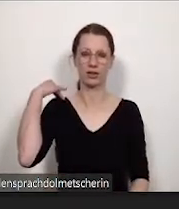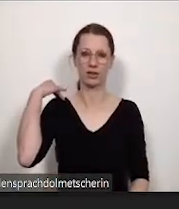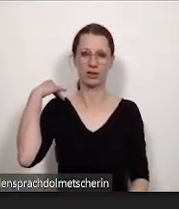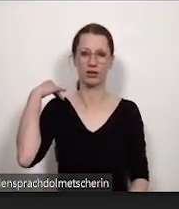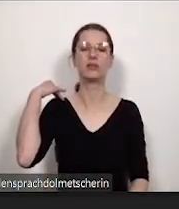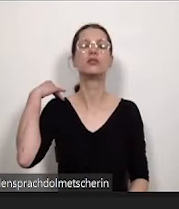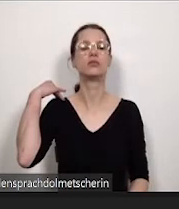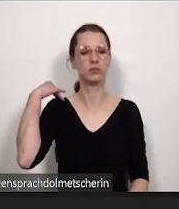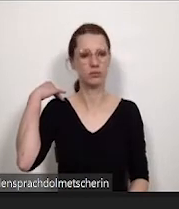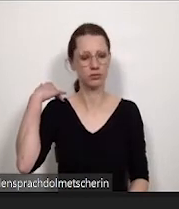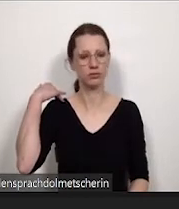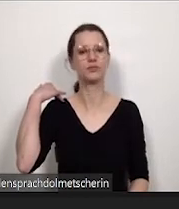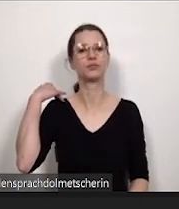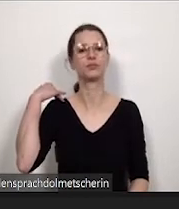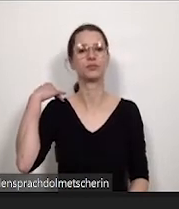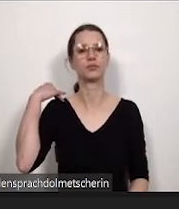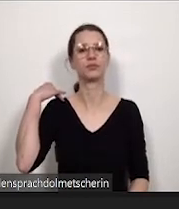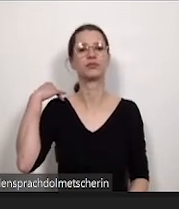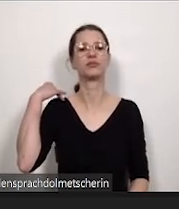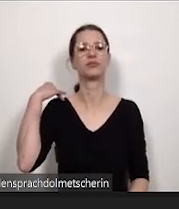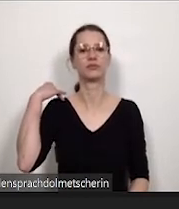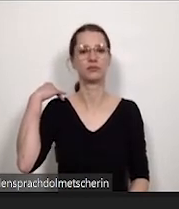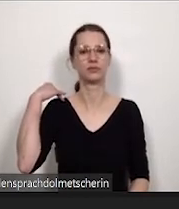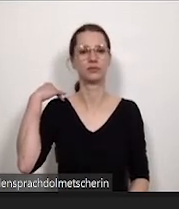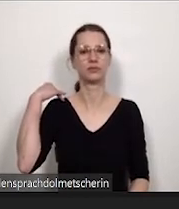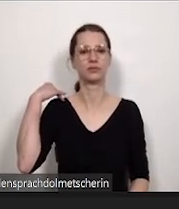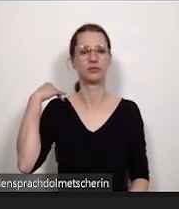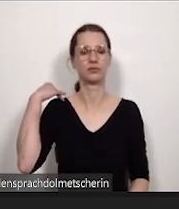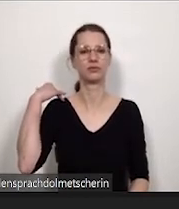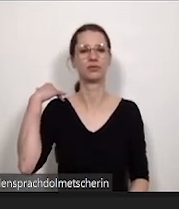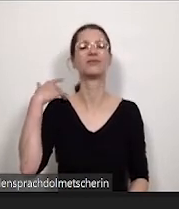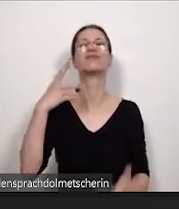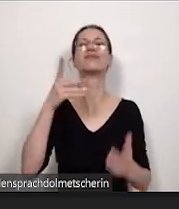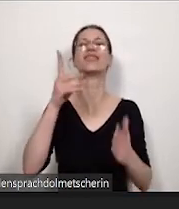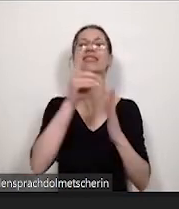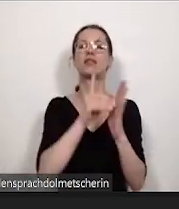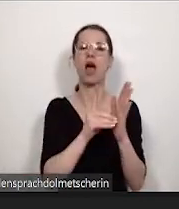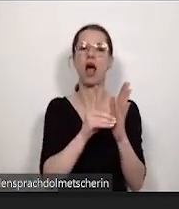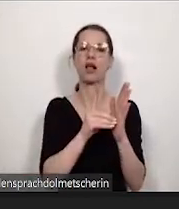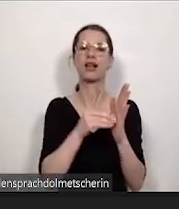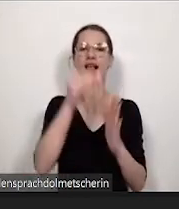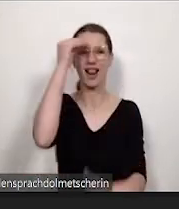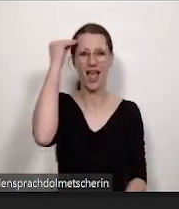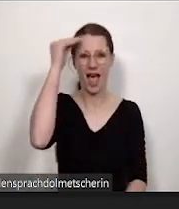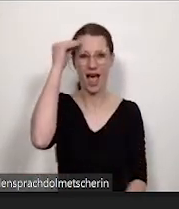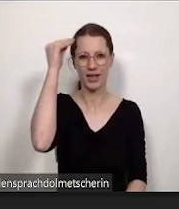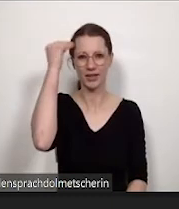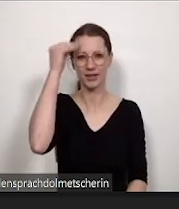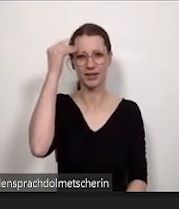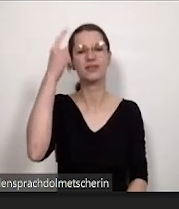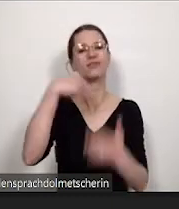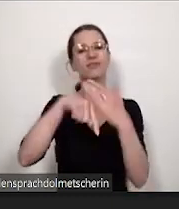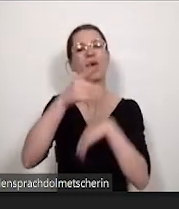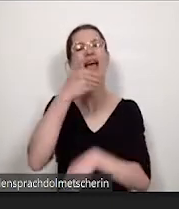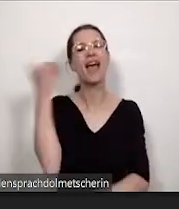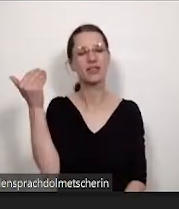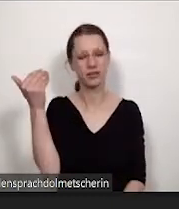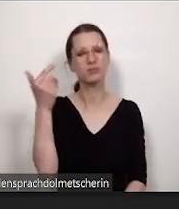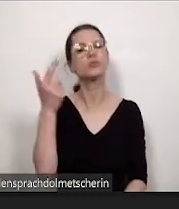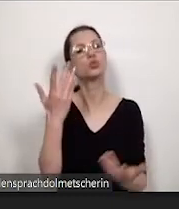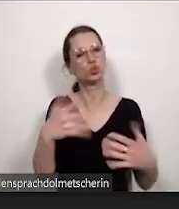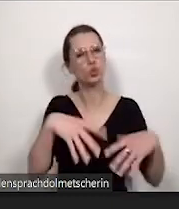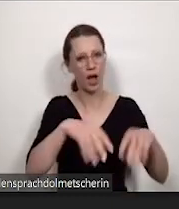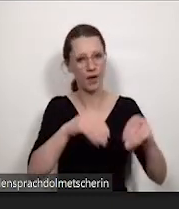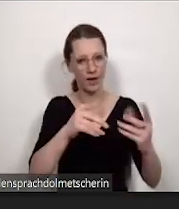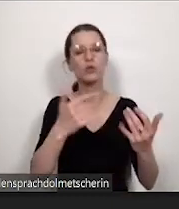Projekt Digi, ja also digitales Lernen und Lernen in Hessen gestartet ist, aber jetzt mittlerweile